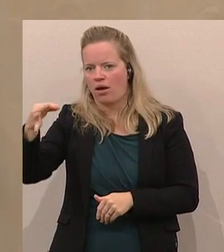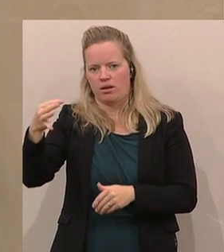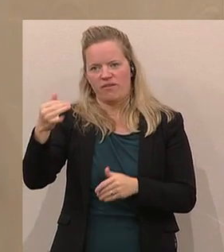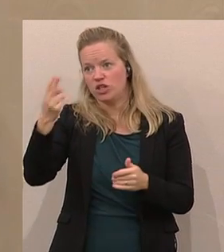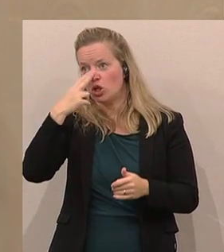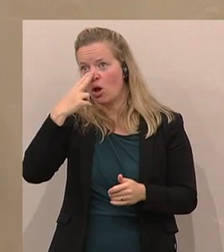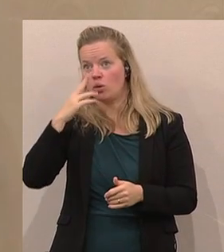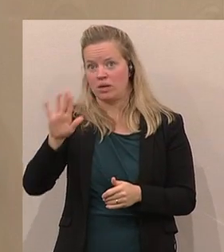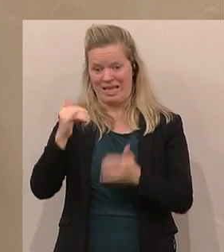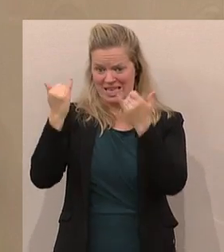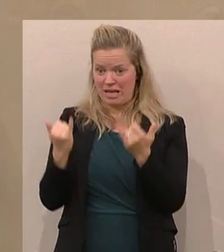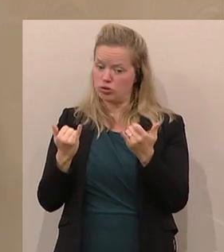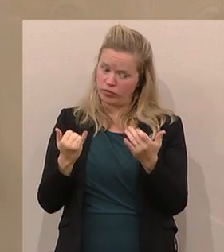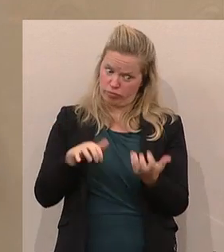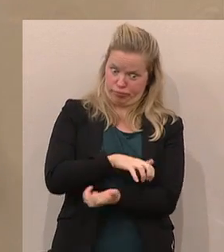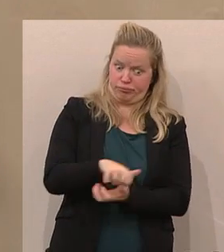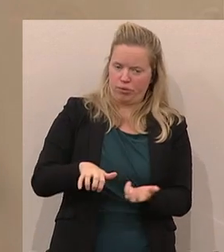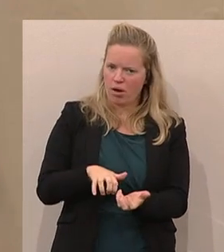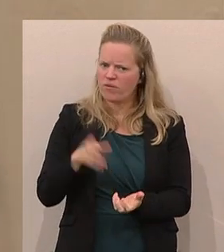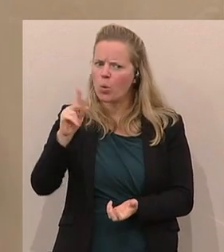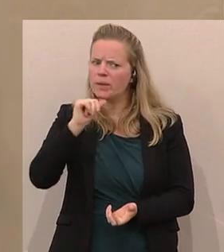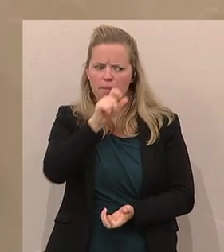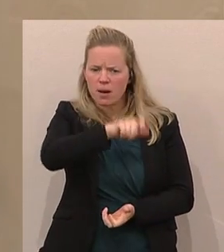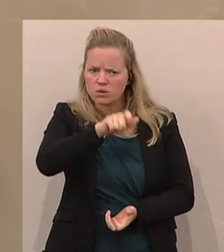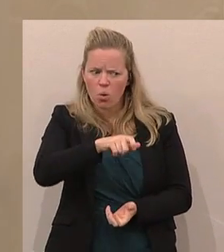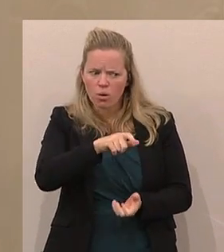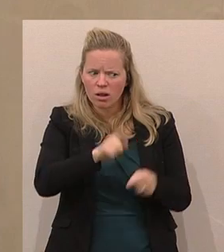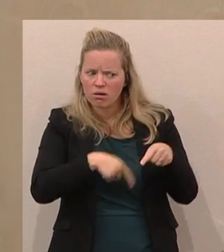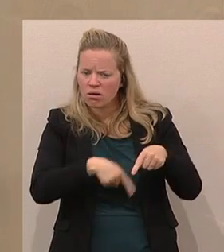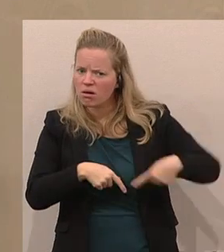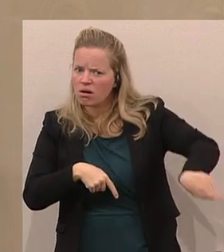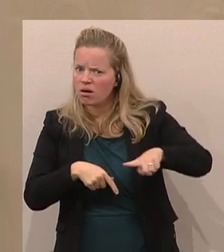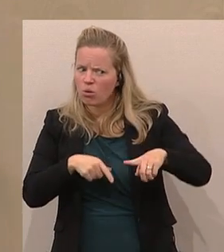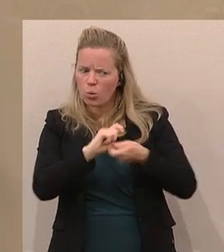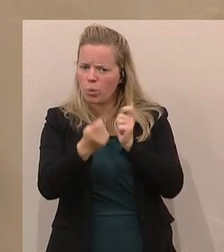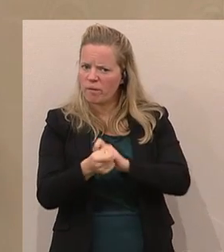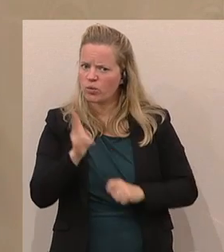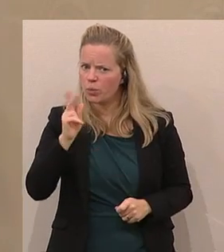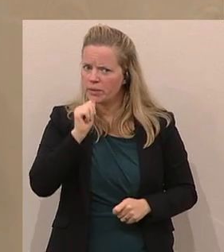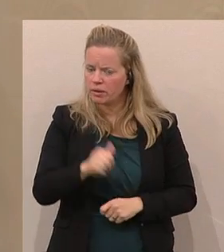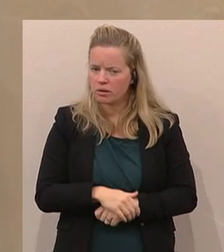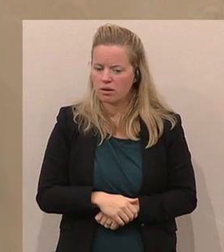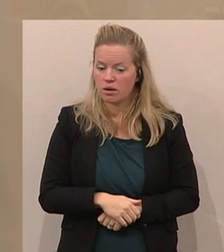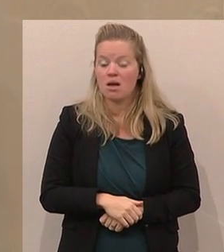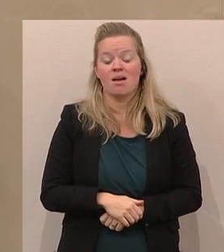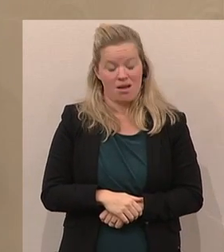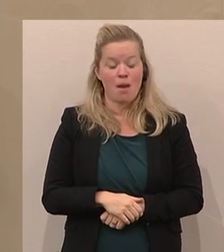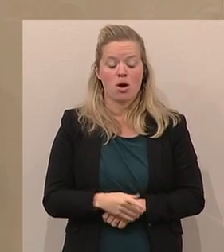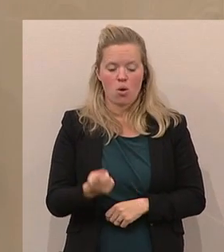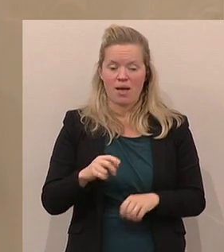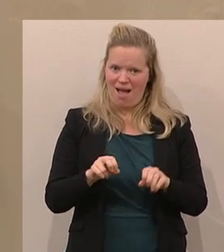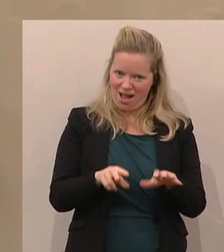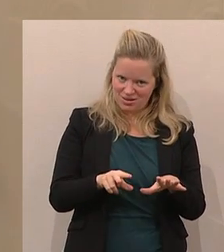personelle Konsequenzen gegeben hat. Es wird aber im Anschluss oder zum Tagesordnungspunkt 18